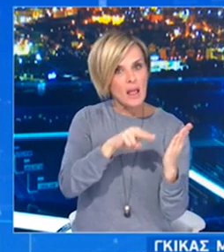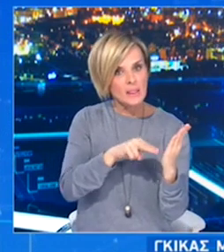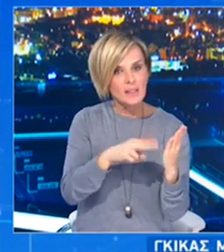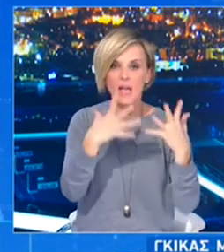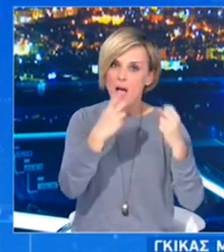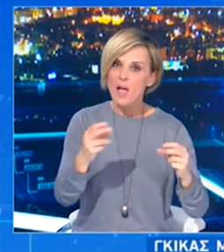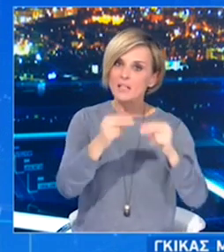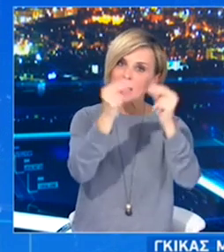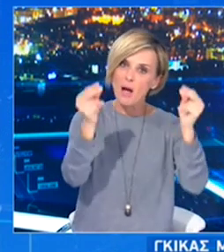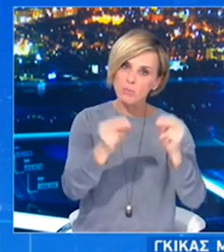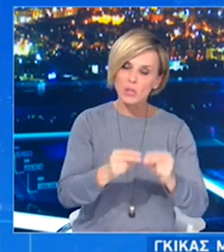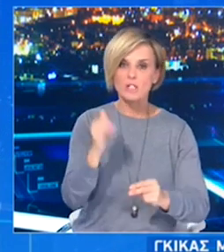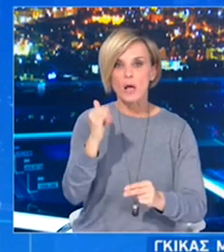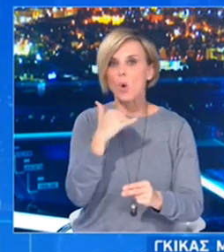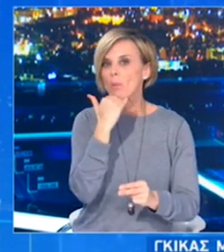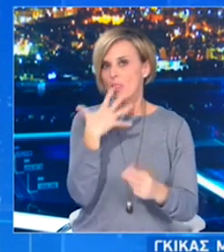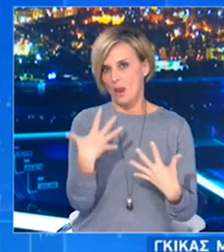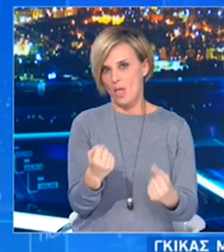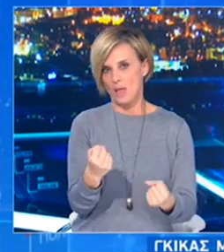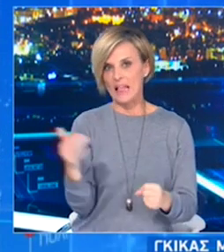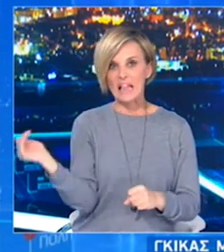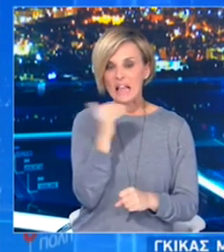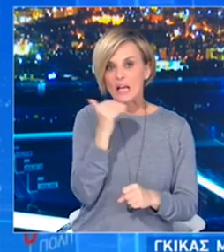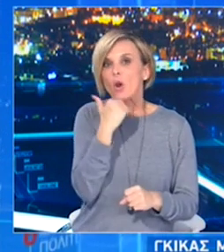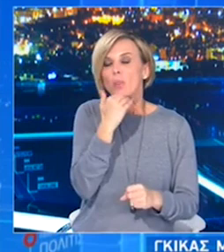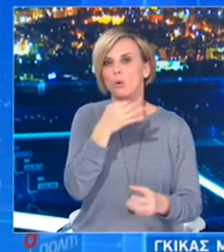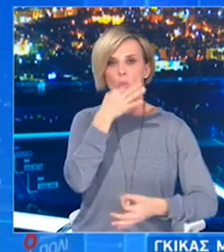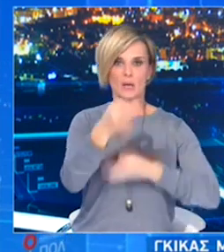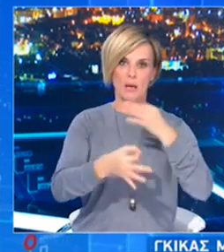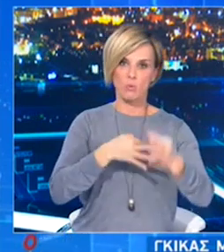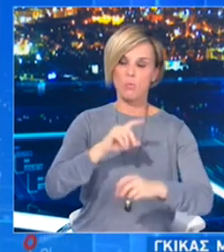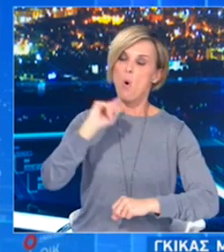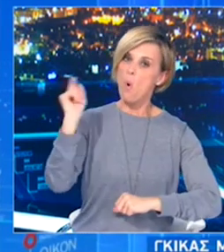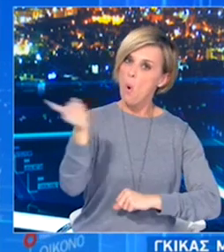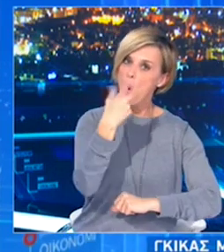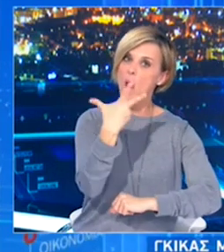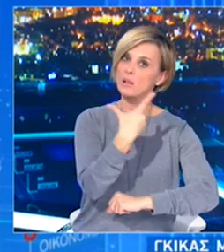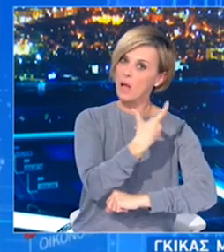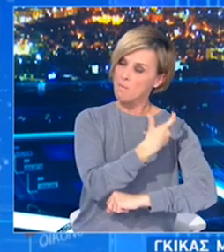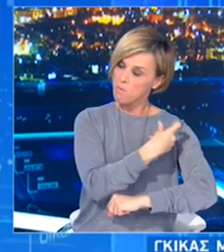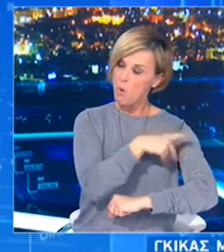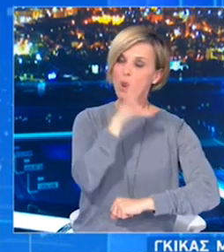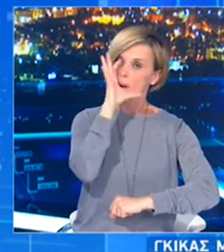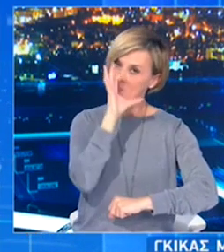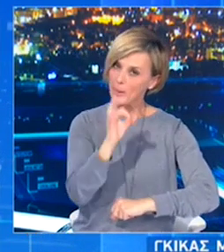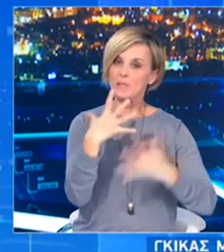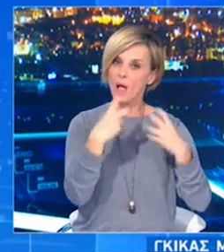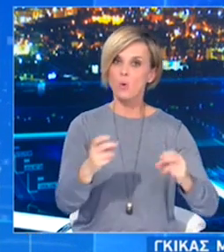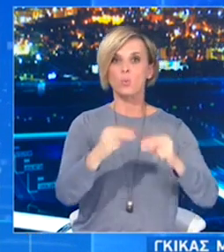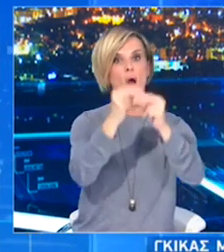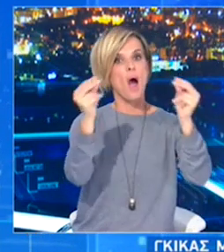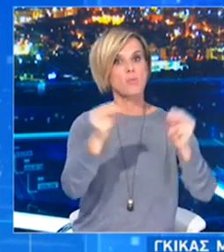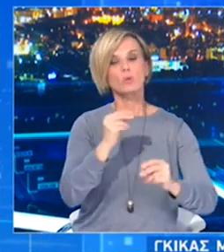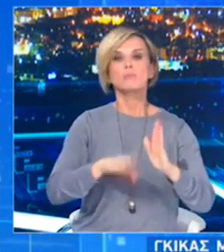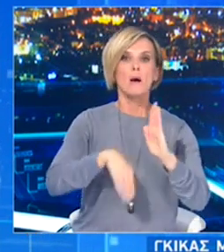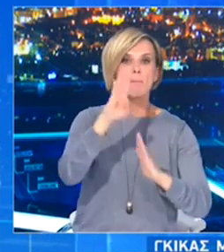ολοκληρώνεται και γρήγορα. Όλα τα εμβόλια έχουν δείξει πολύ υψηλότερη αποτελεσματικότητα από αυτή που περιμέναμε.